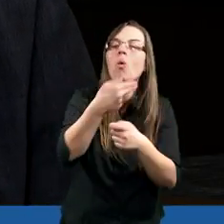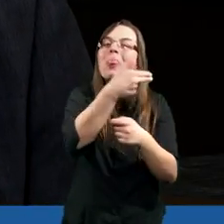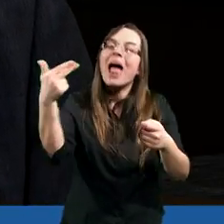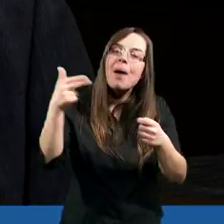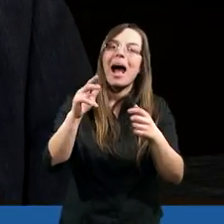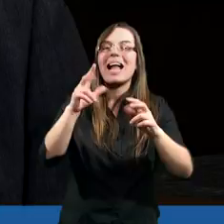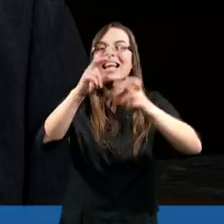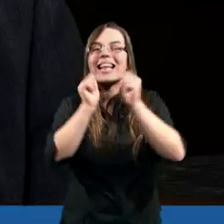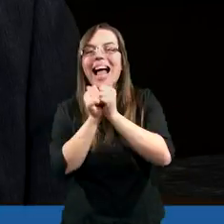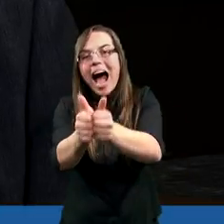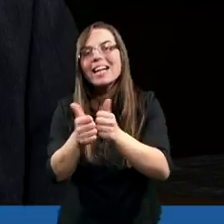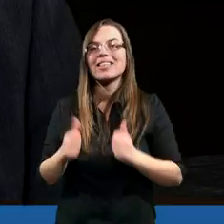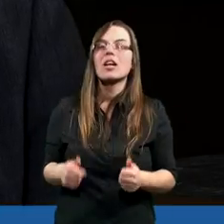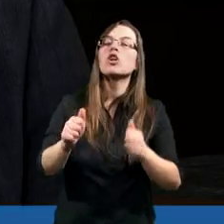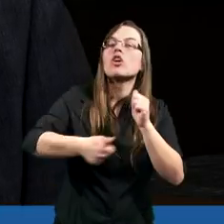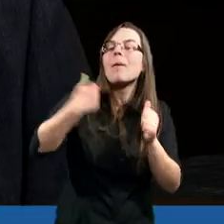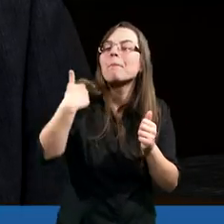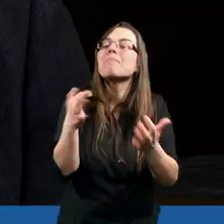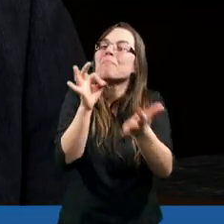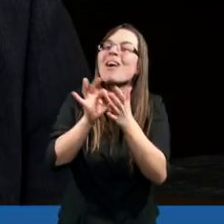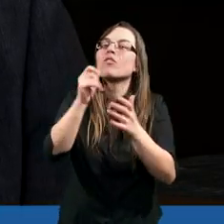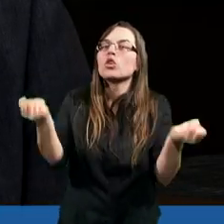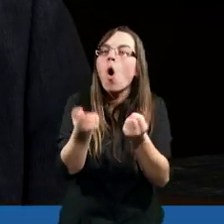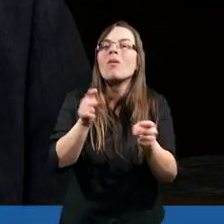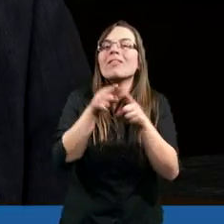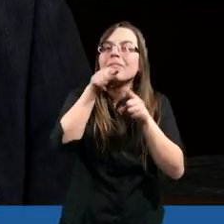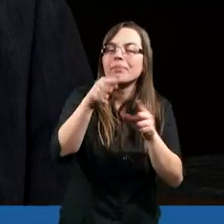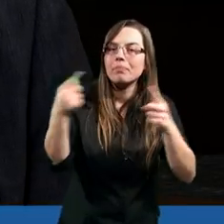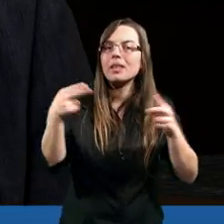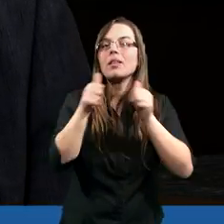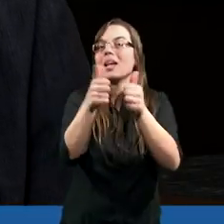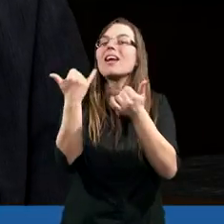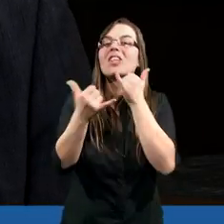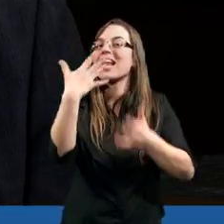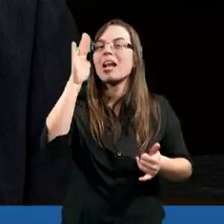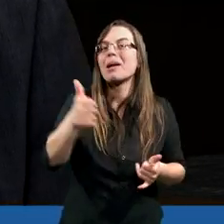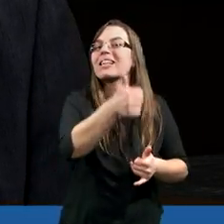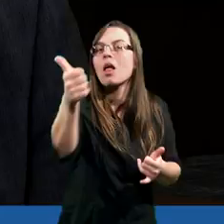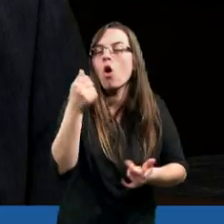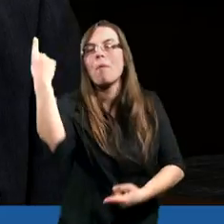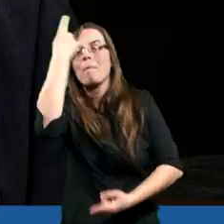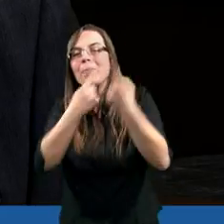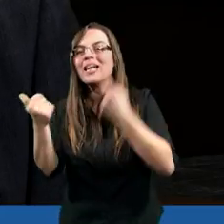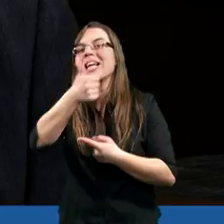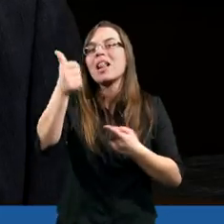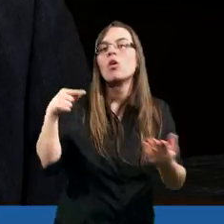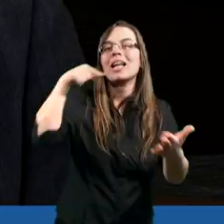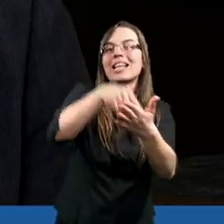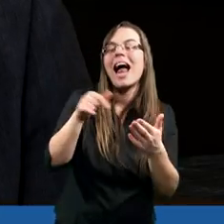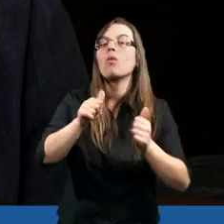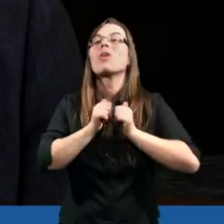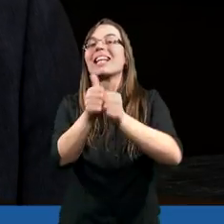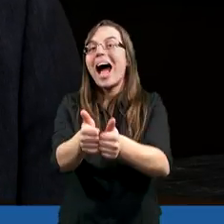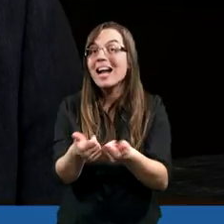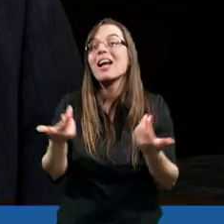zdanie, że tu jesteśmy. Jeśli nie będzie jedności myśli, jedności celu i jedności